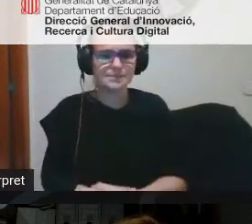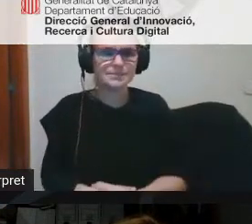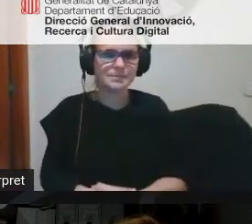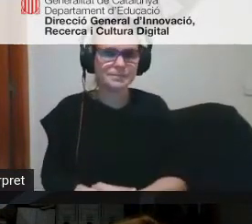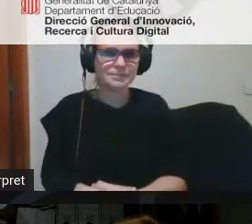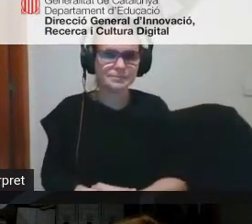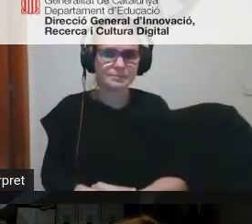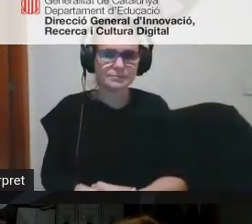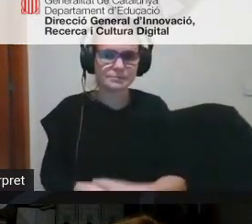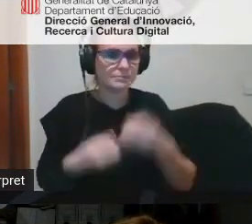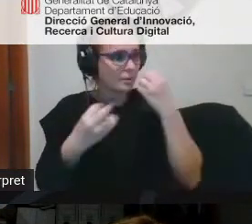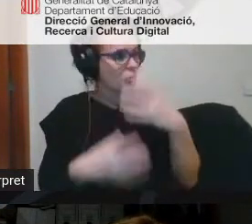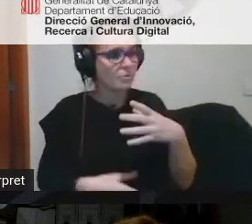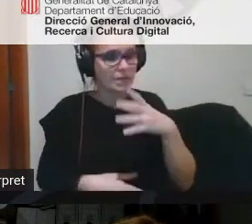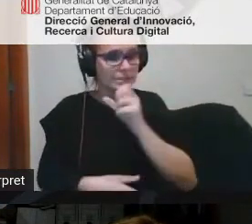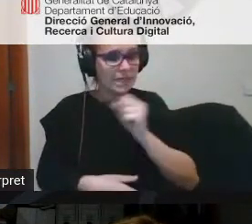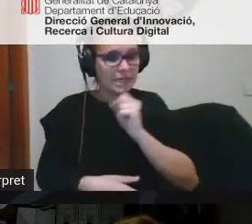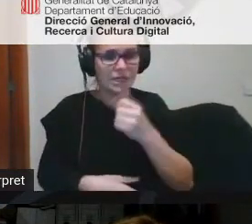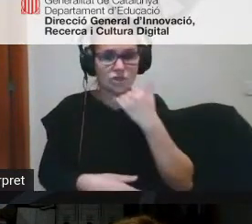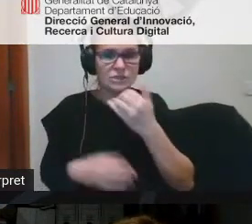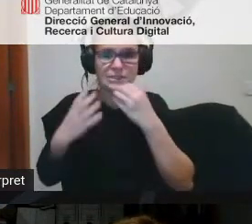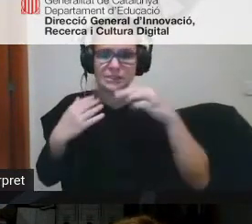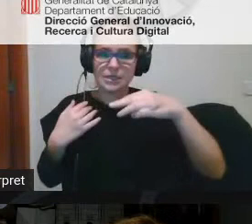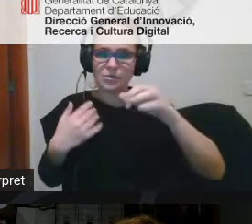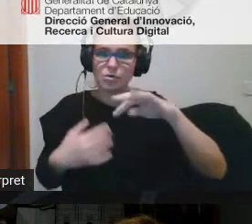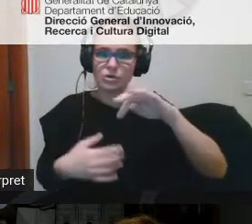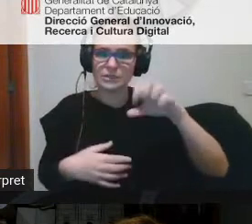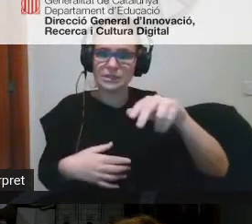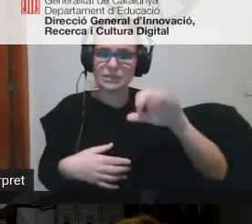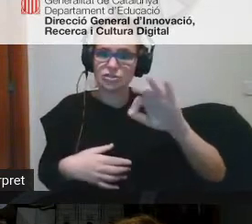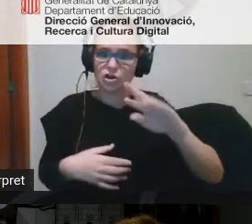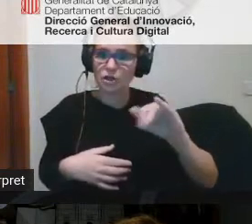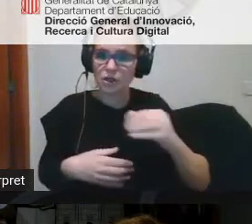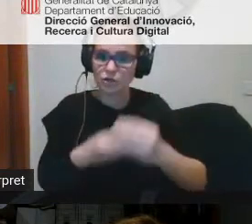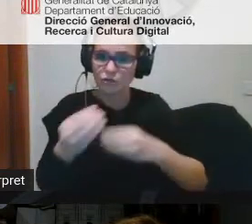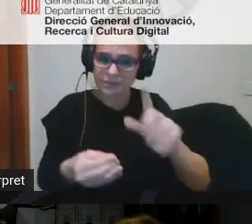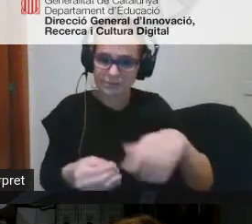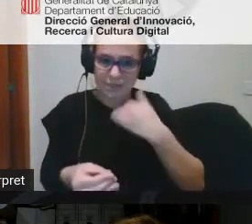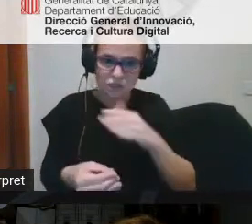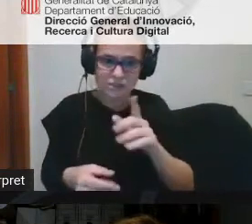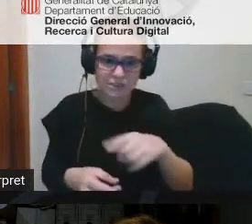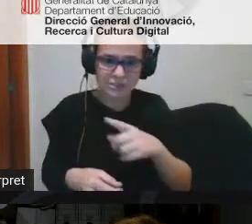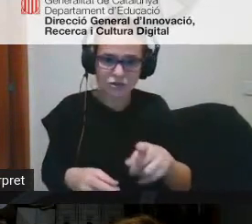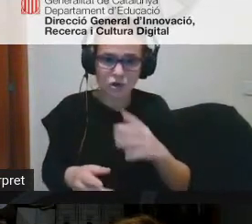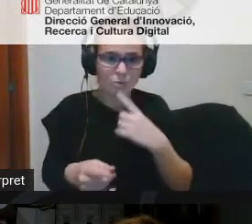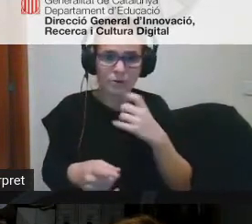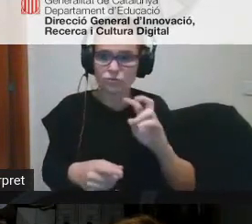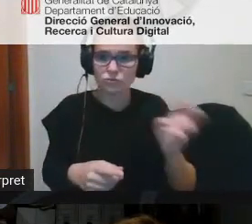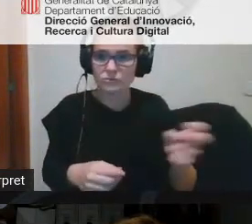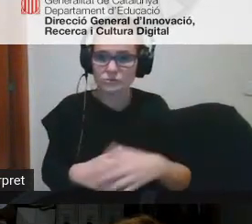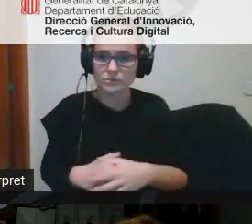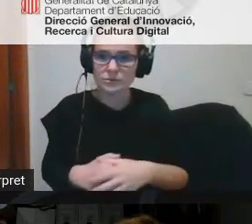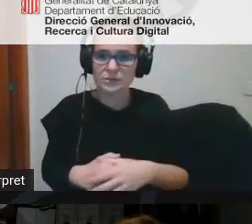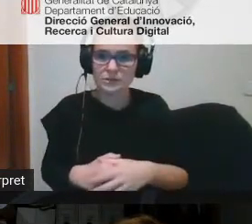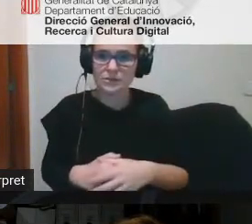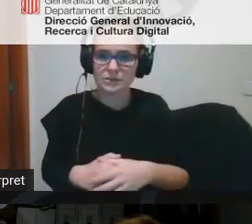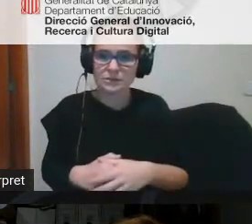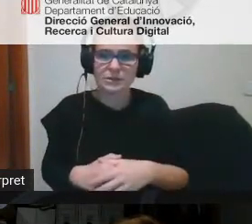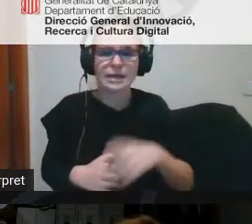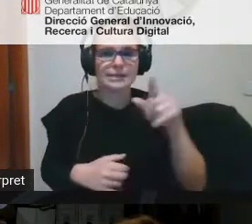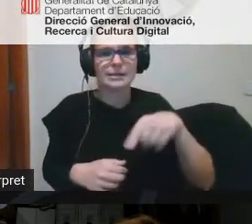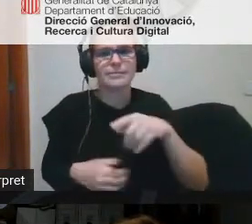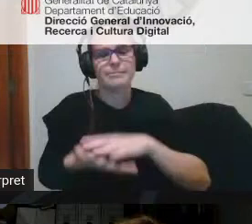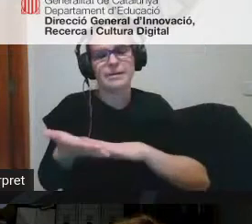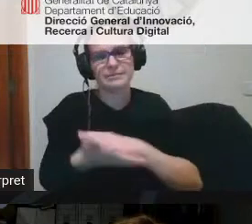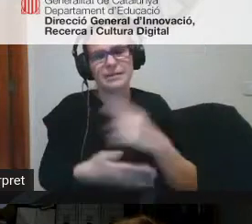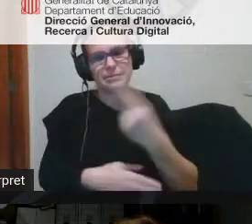que bé genial no sé si a Montessori heu fet alguna cosa o passo una pregunta amb aquestes alumnes també estem parlant de